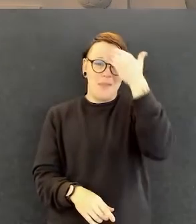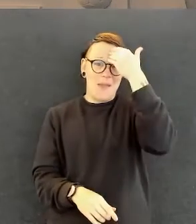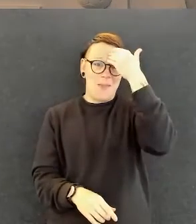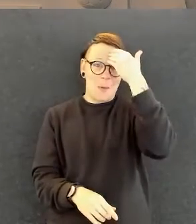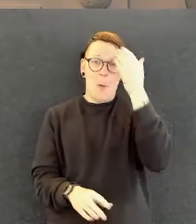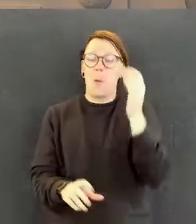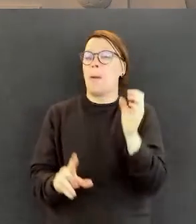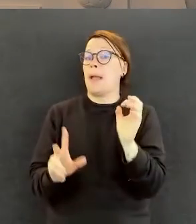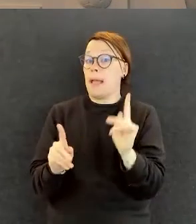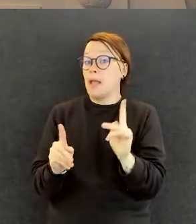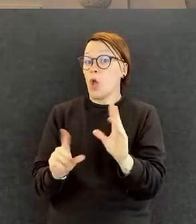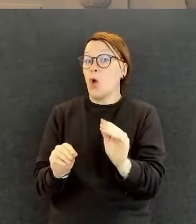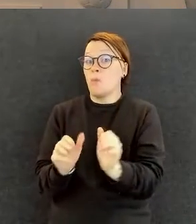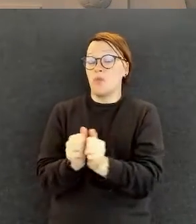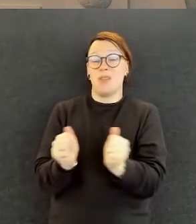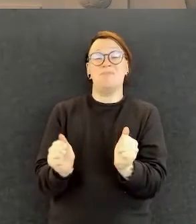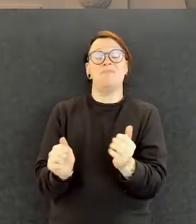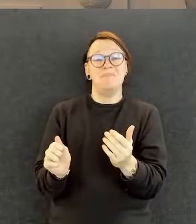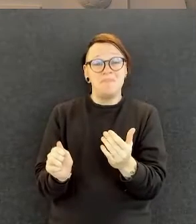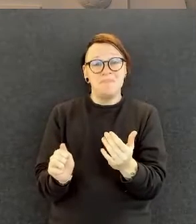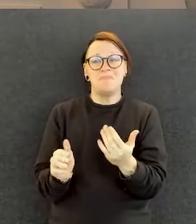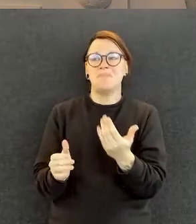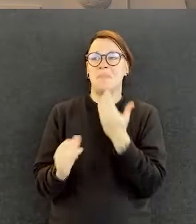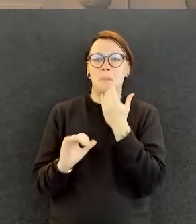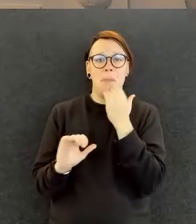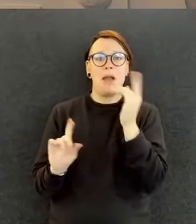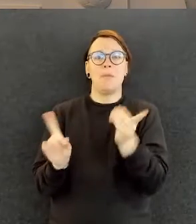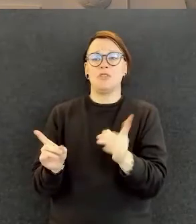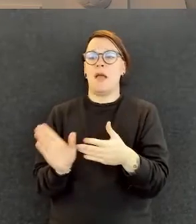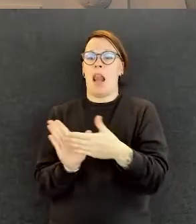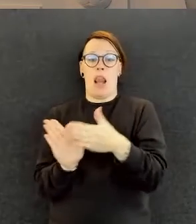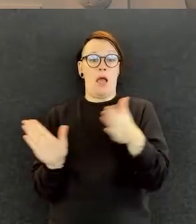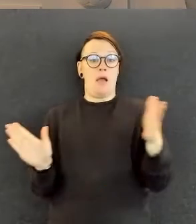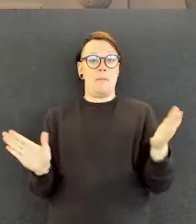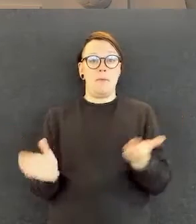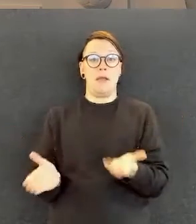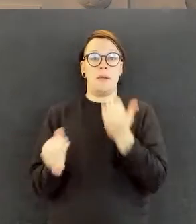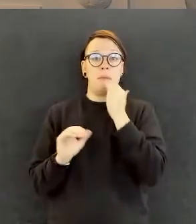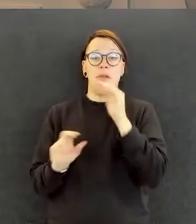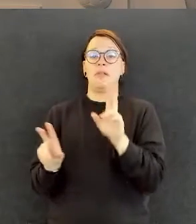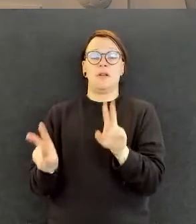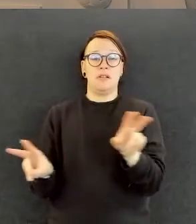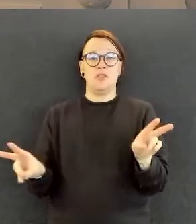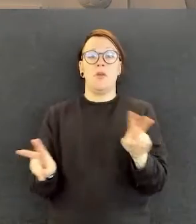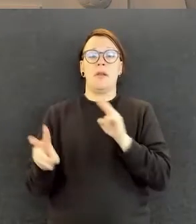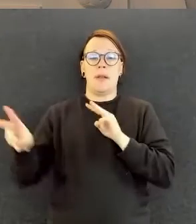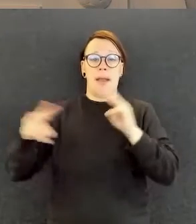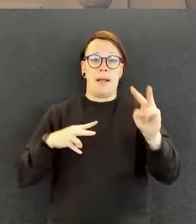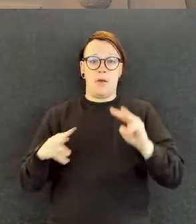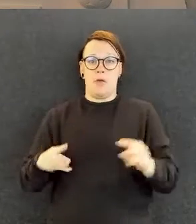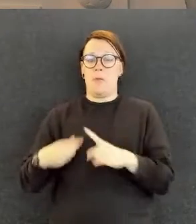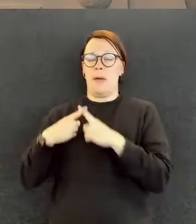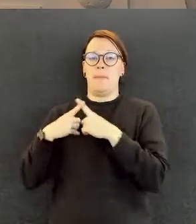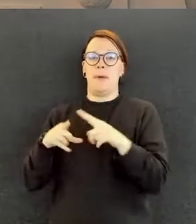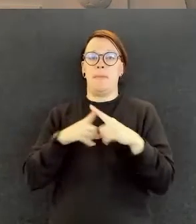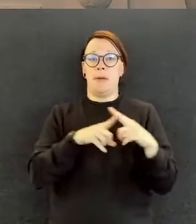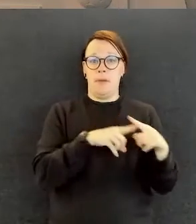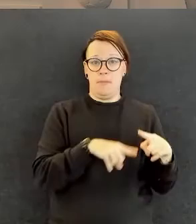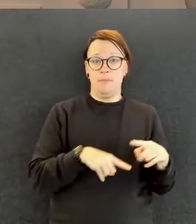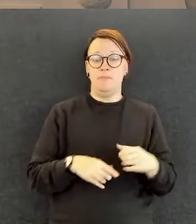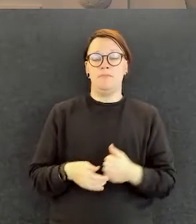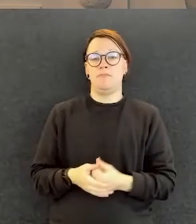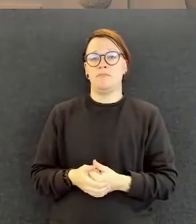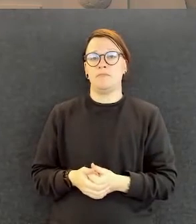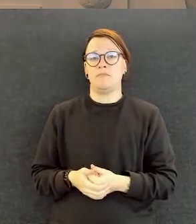Me osataan hiukan erilaisia ja osataan katsoa vähän laajemmin, niin me ollaan tekemässä uusia asioita ja sellaisia, mitä oikeasti tässä hetkessä